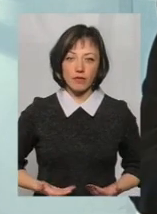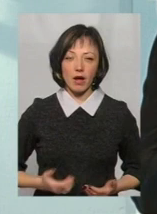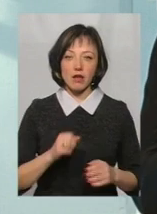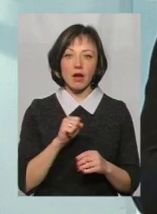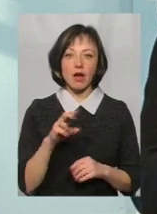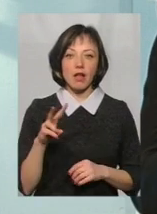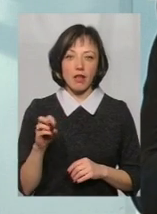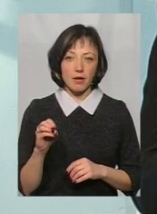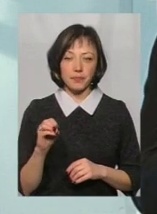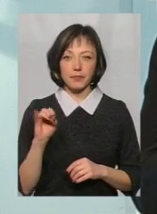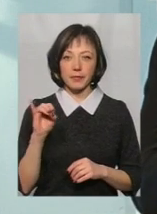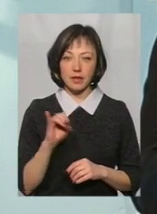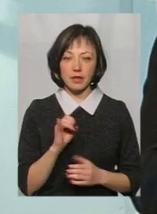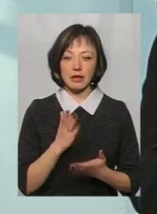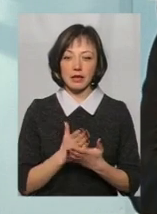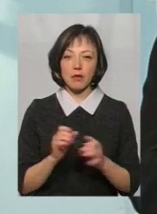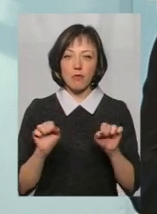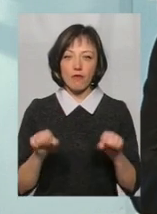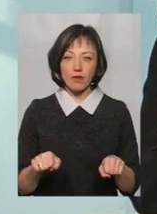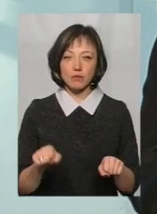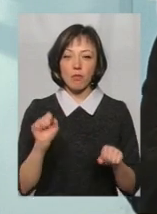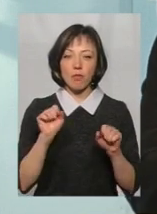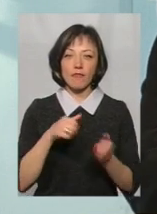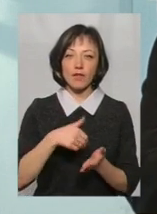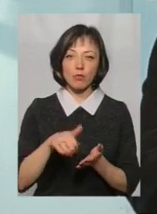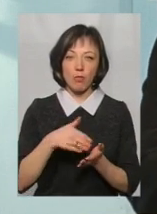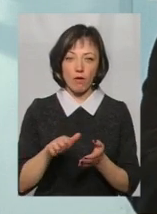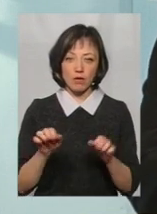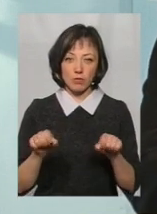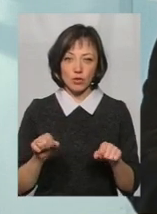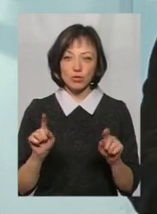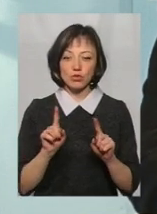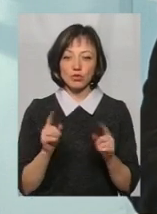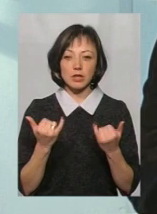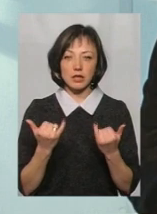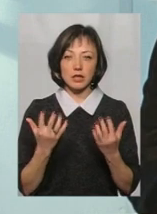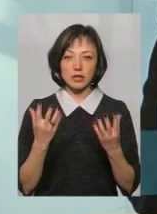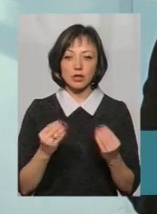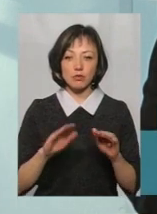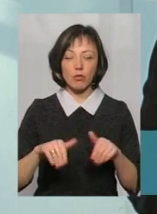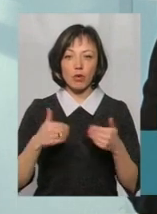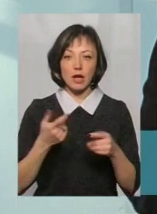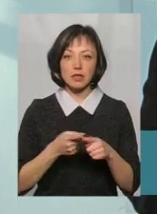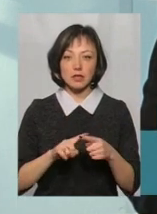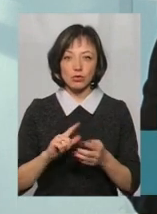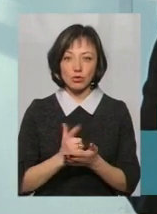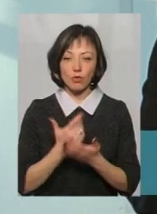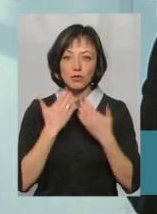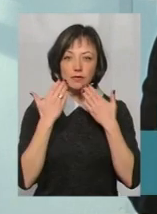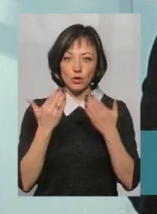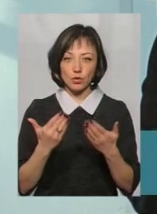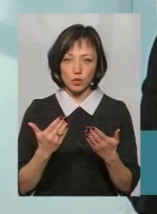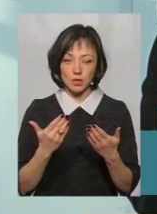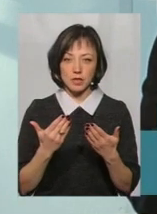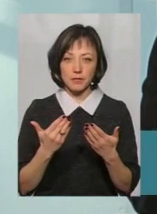є ймовірність того, що могли відмовити. Що на даний час я би порадив, це знову ж таки звернутися